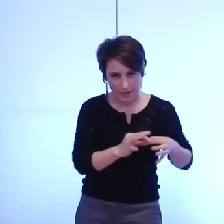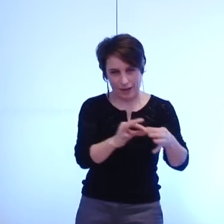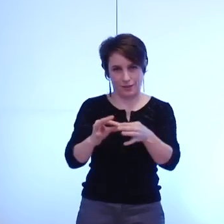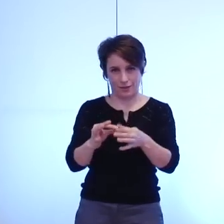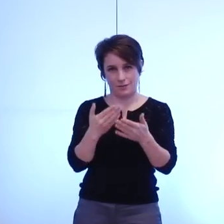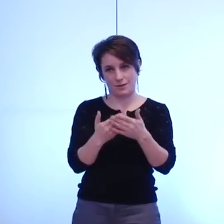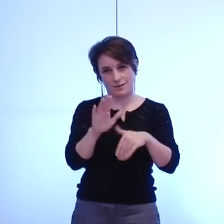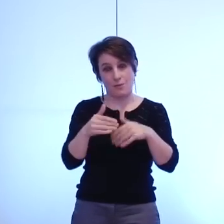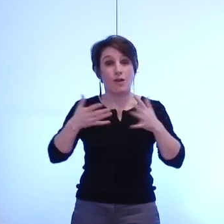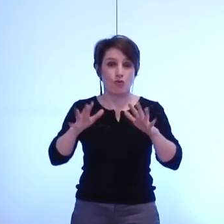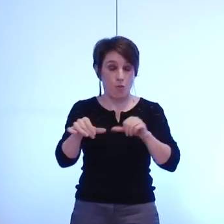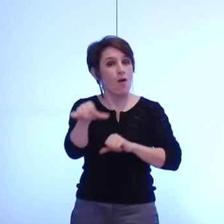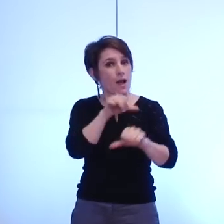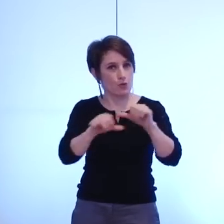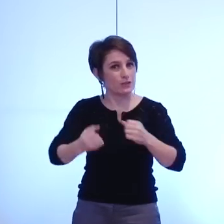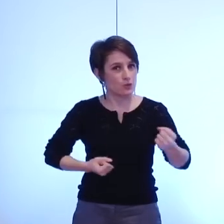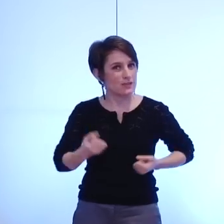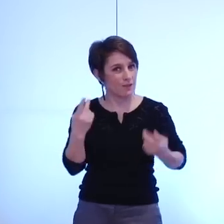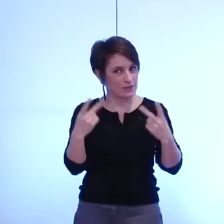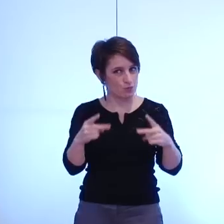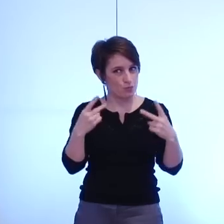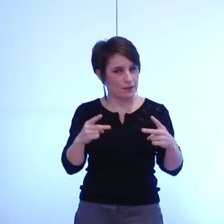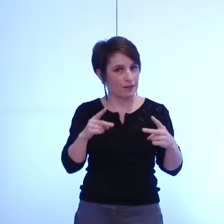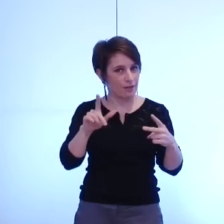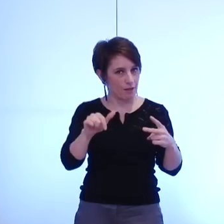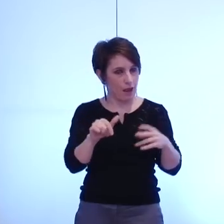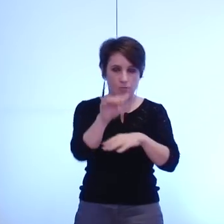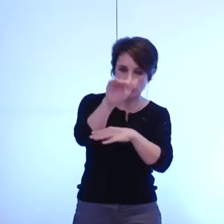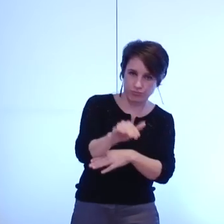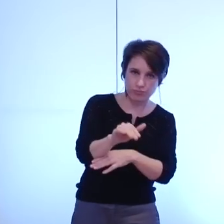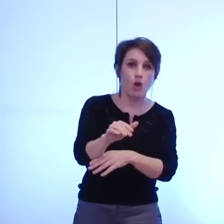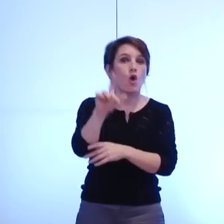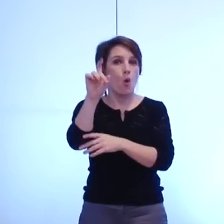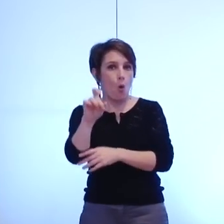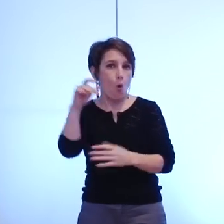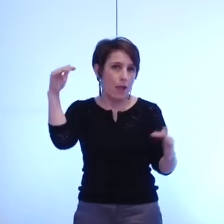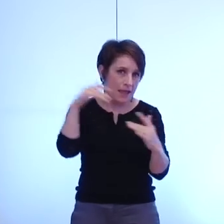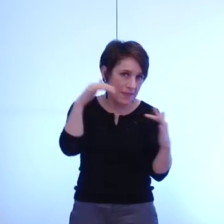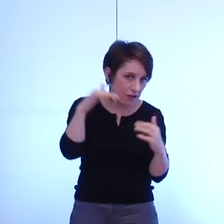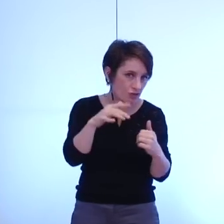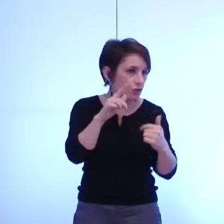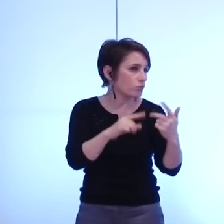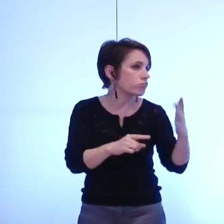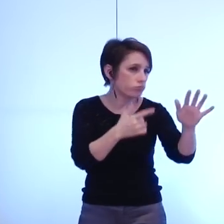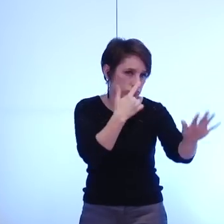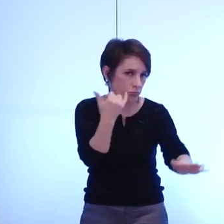de services publics protégeant les biens communs comme l'eau comme l'énergie je n'en dis pas plus sans doute cela sera réabordé